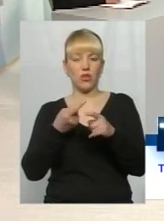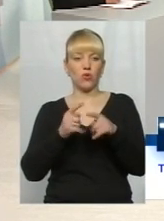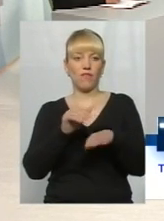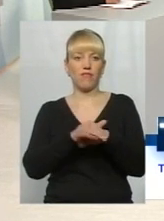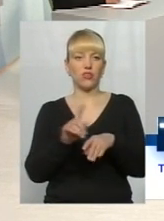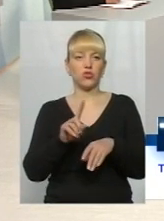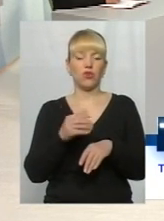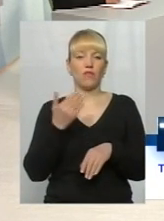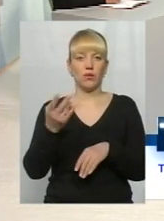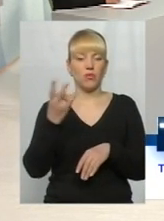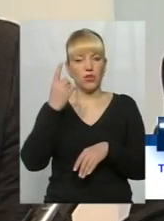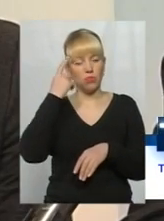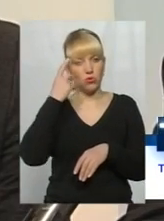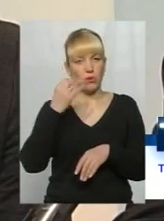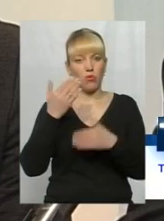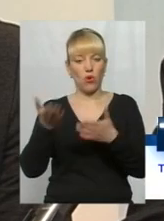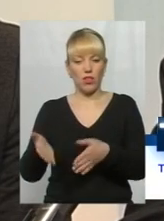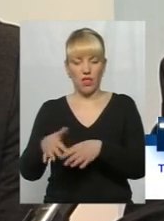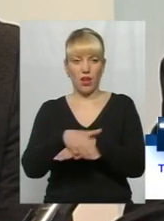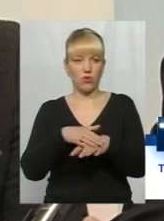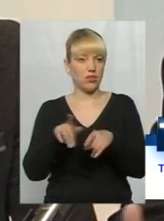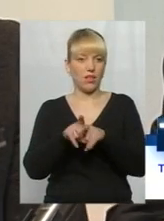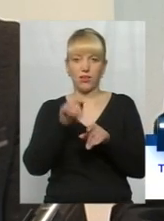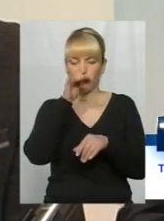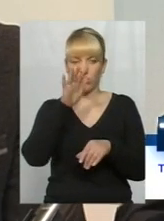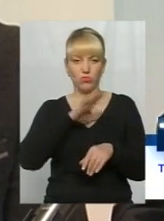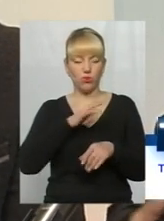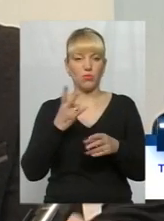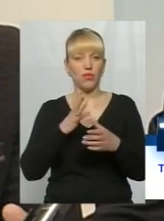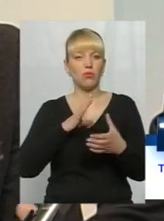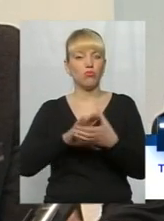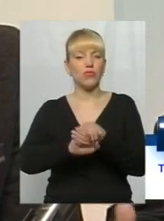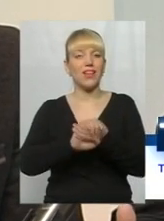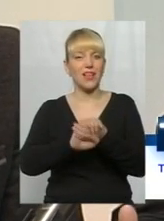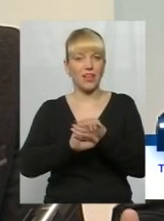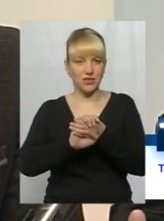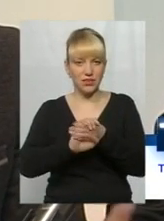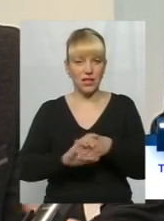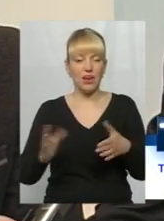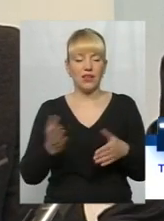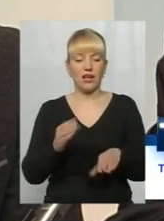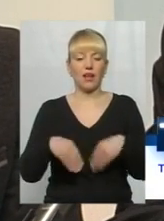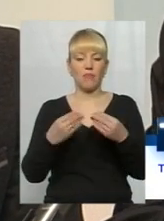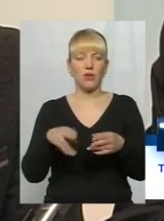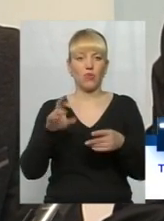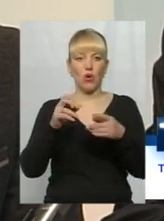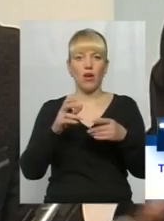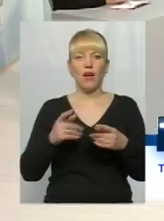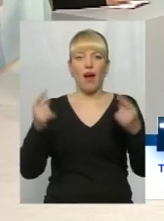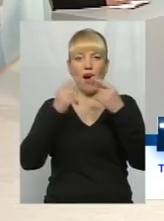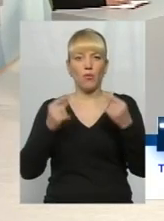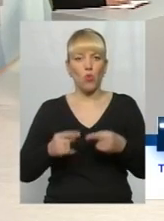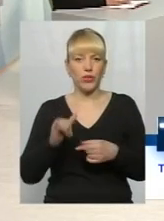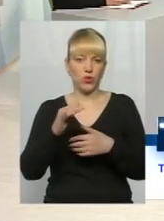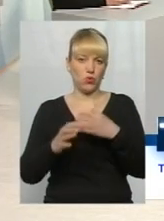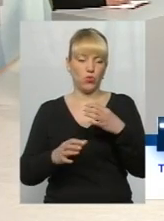що вони мають потурбуватися про них. Ну так не може бути. Повинна бути єдність, яка призведе до гармонії в суспільстві. Ну і